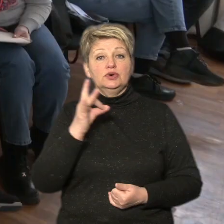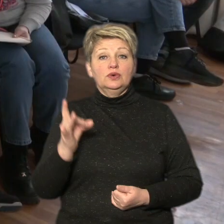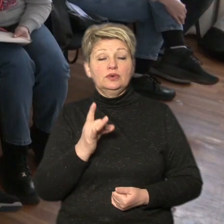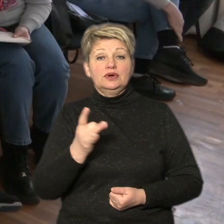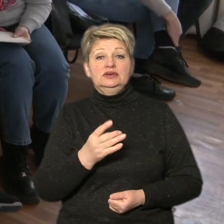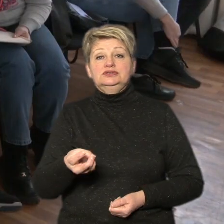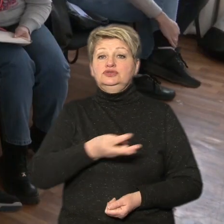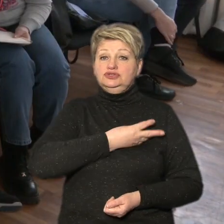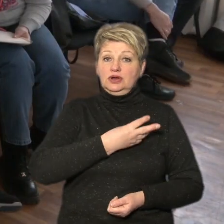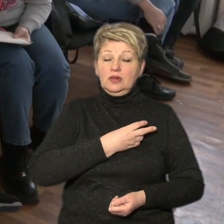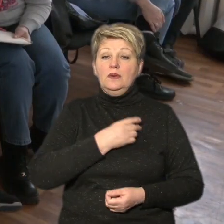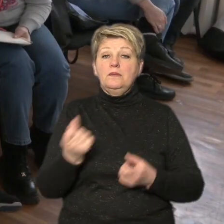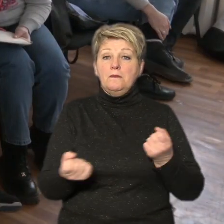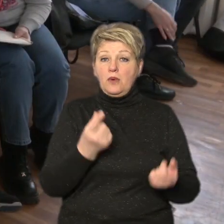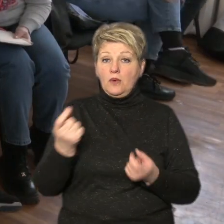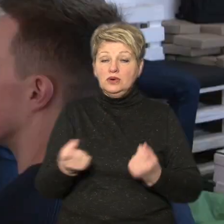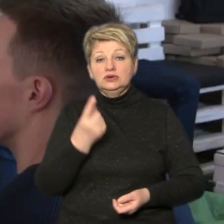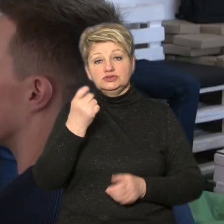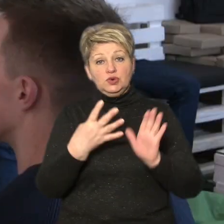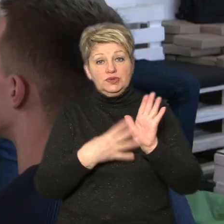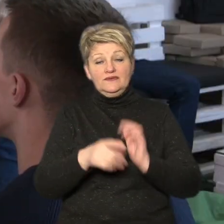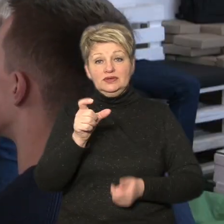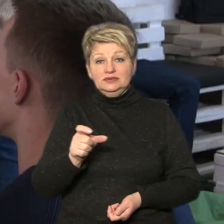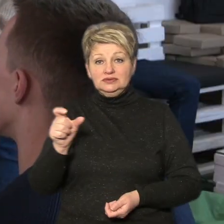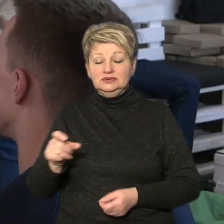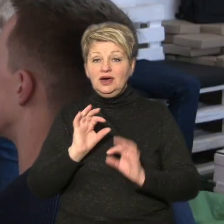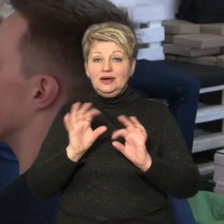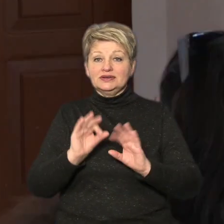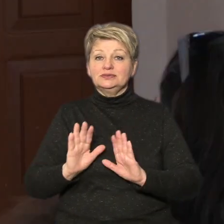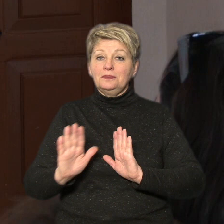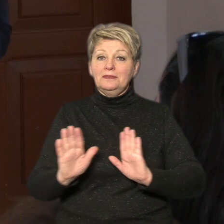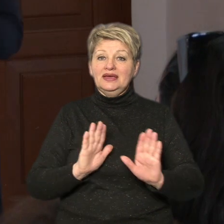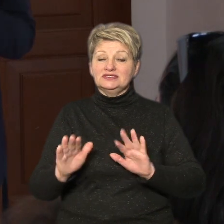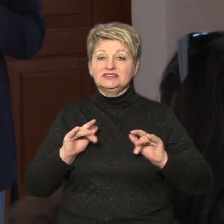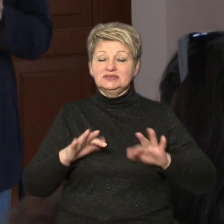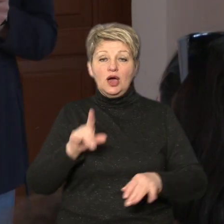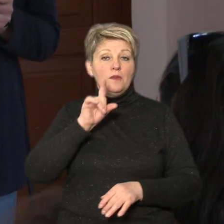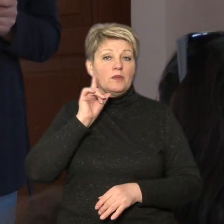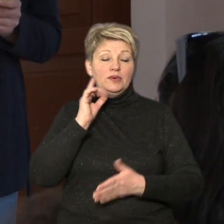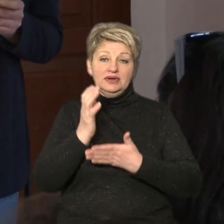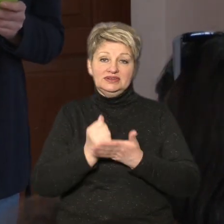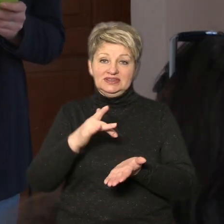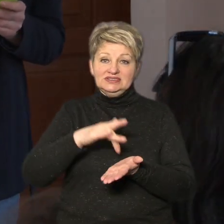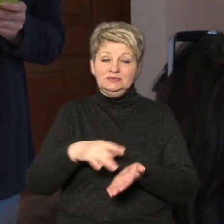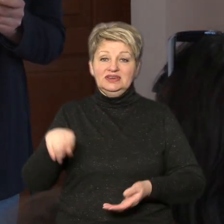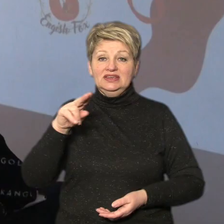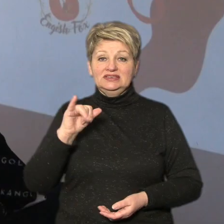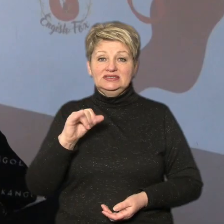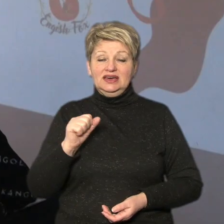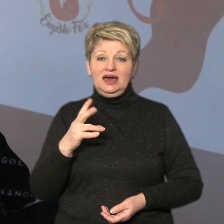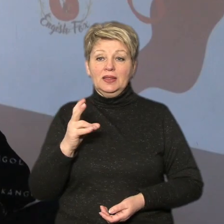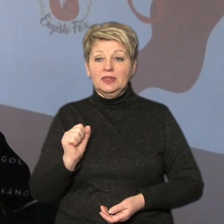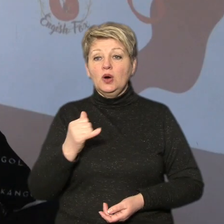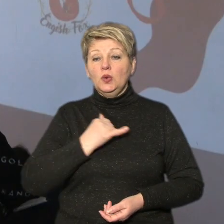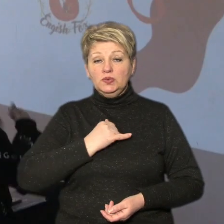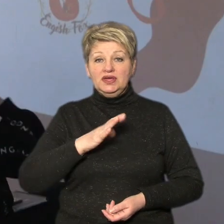англійською виявилося понад 190 осіб, розповідає менеджерка заходів у молодіжному ресурсному центрі Діана Улійник. У